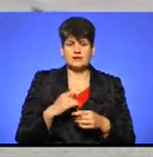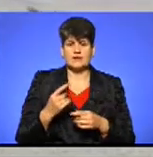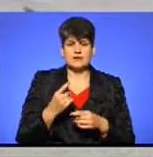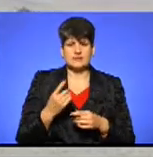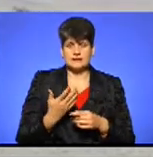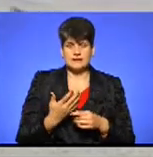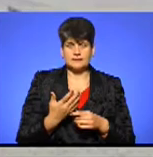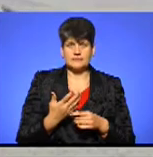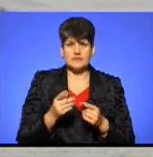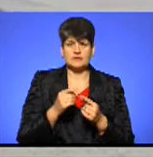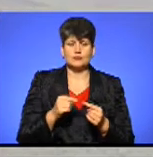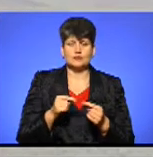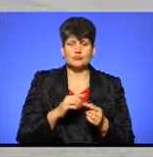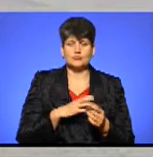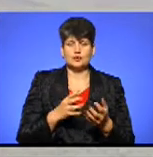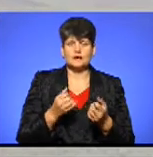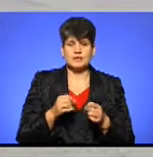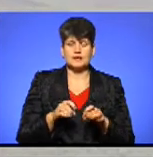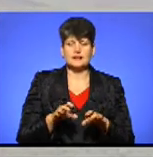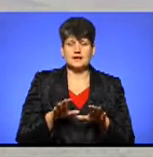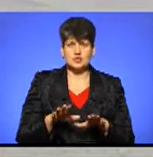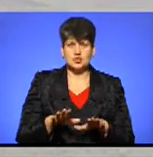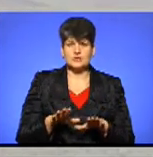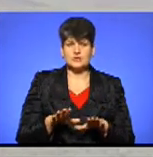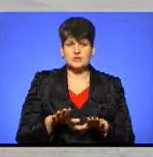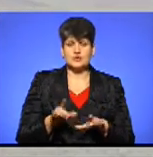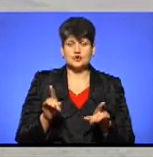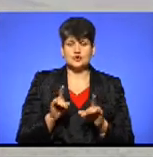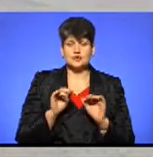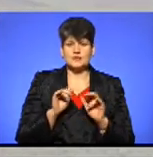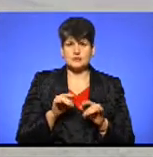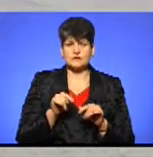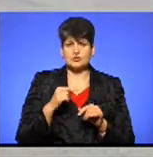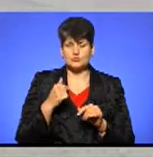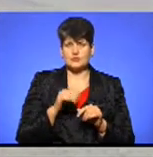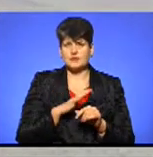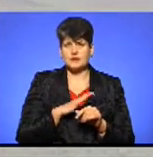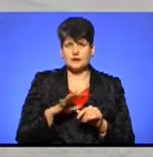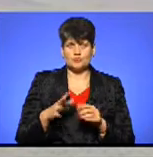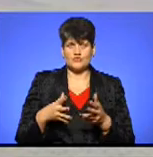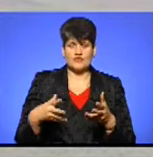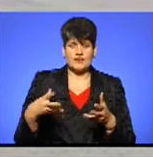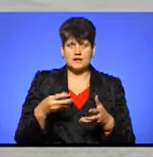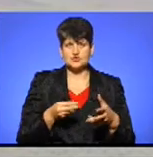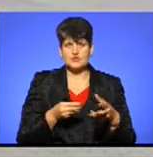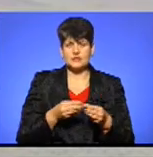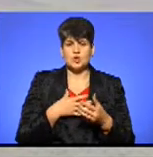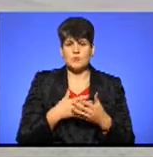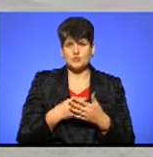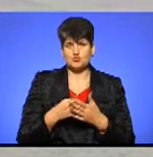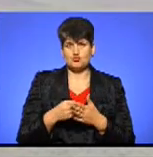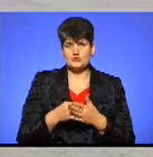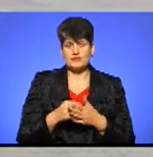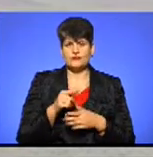відповідно, було прийнято рішення номінаційним комітетом, що заходи цьогоріч не будуть взагалі фінансуватися з громадського бюджету і